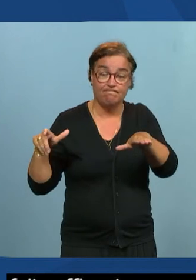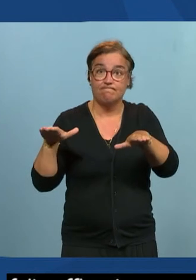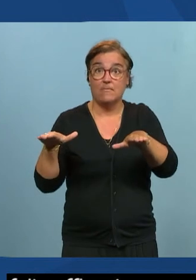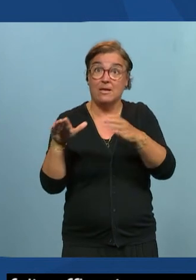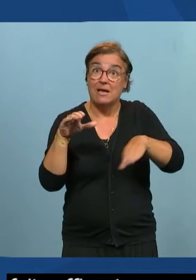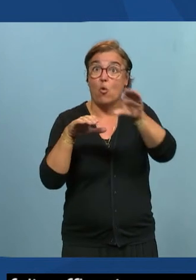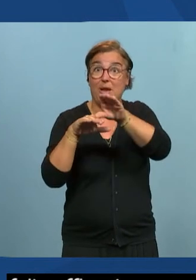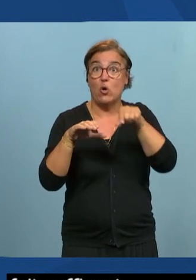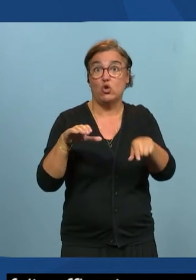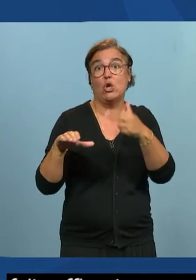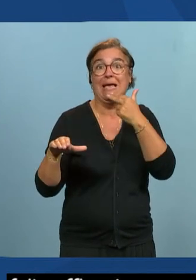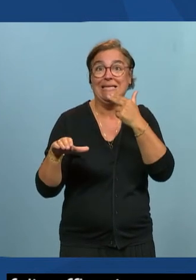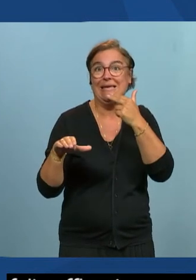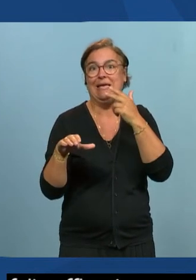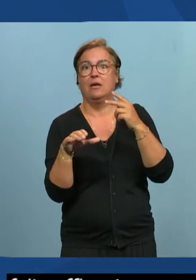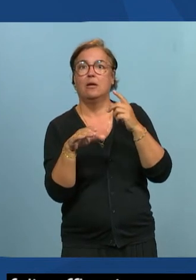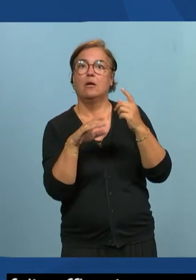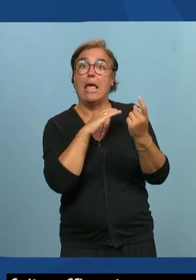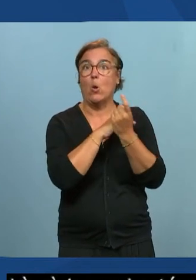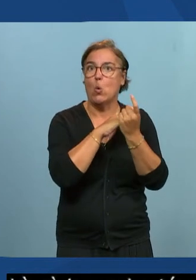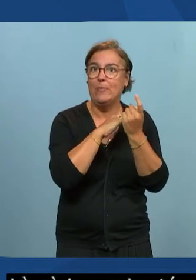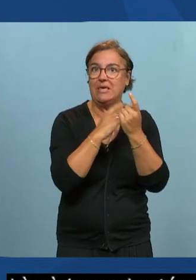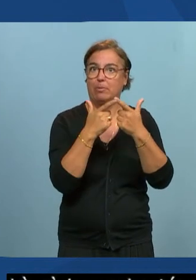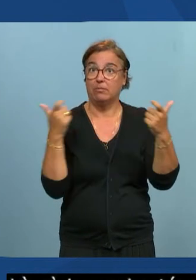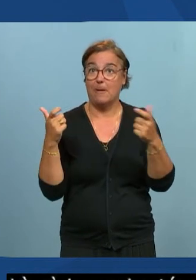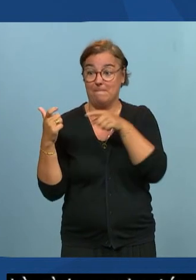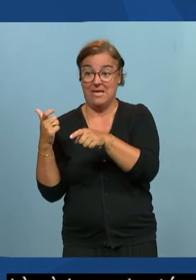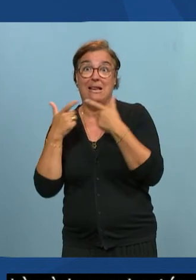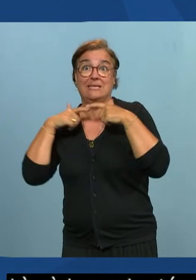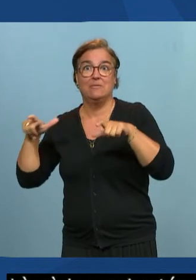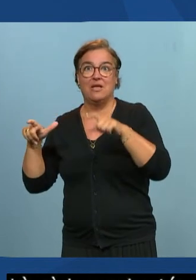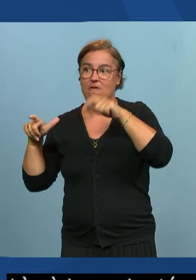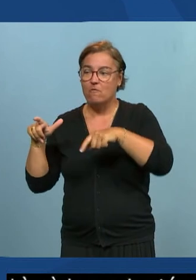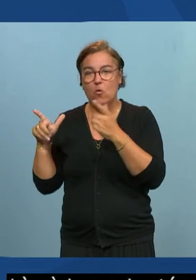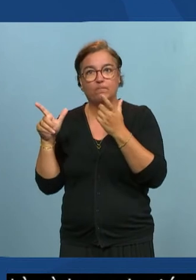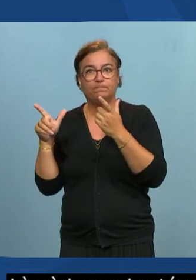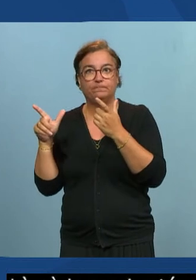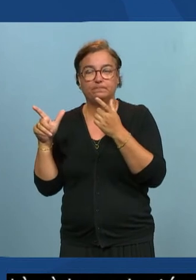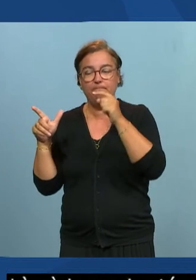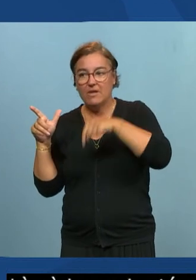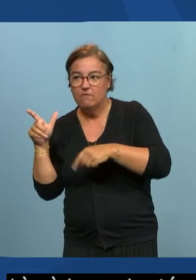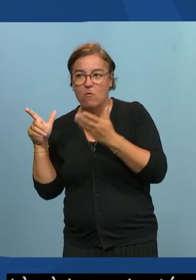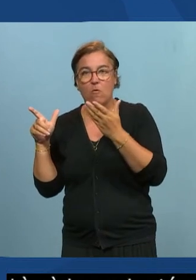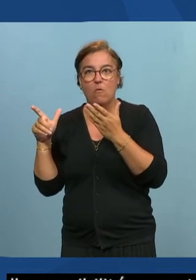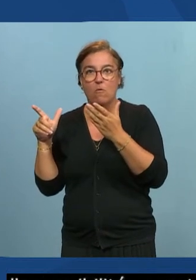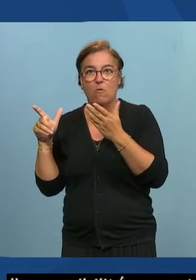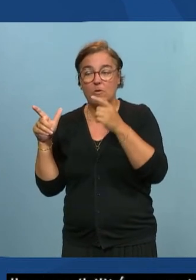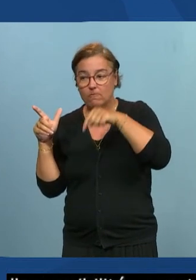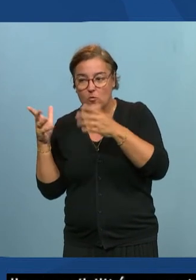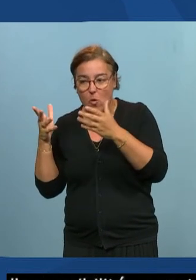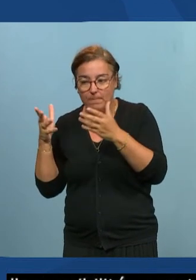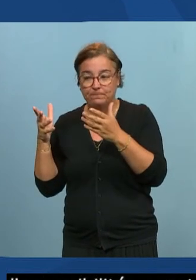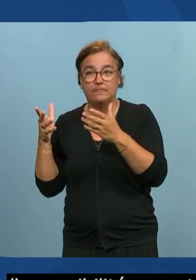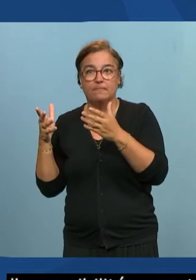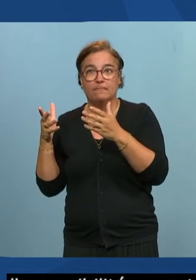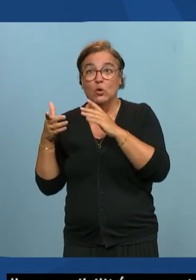et d'autres choses comme cela par contre l'accessibilité le plus important c'est de bien concevoir qu'on est dans il faut pouvoir accéder à l'ensemble